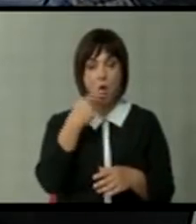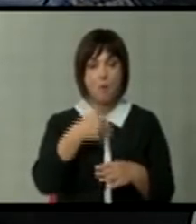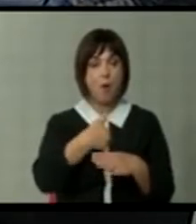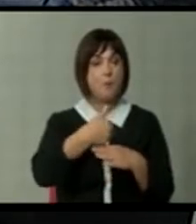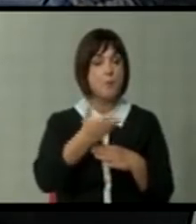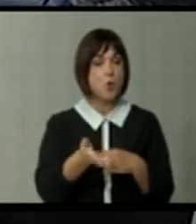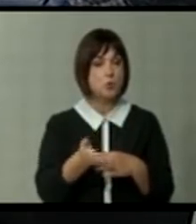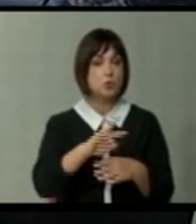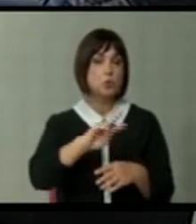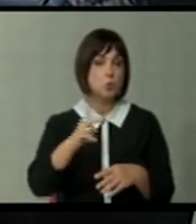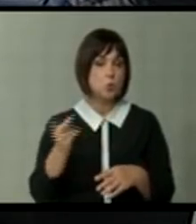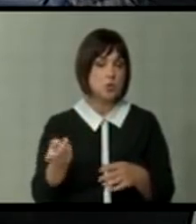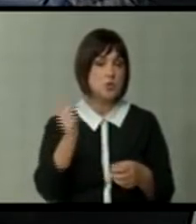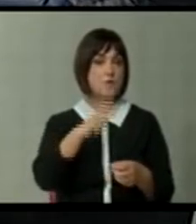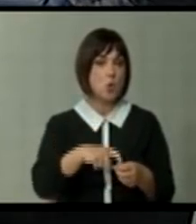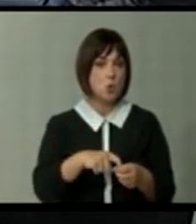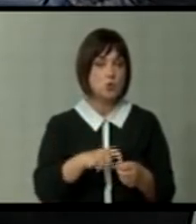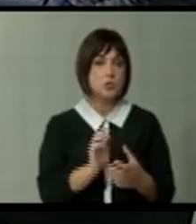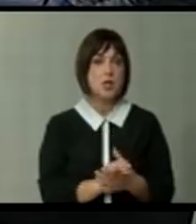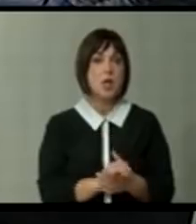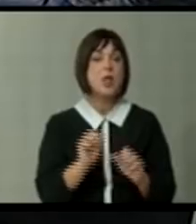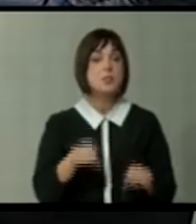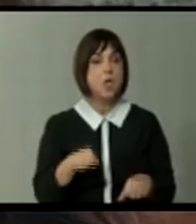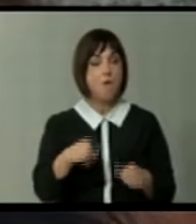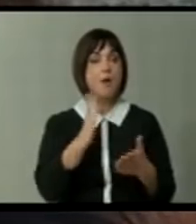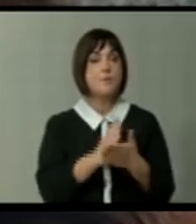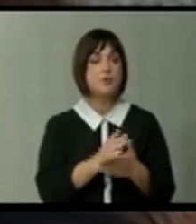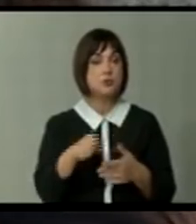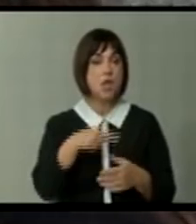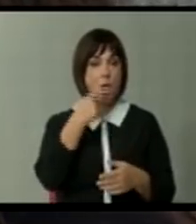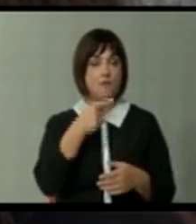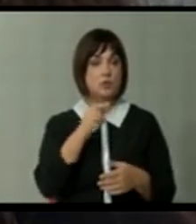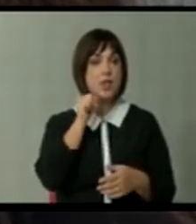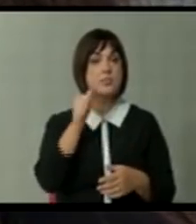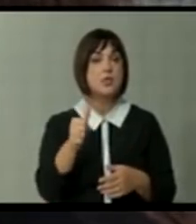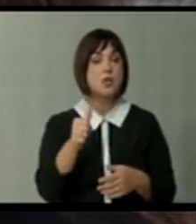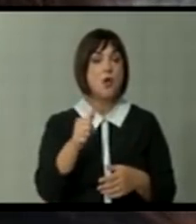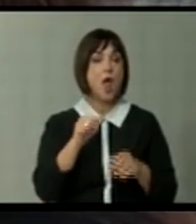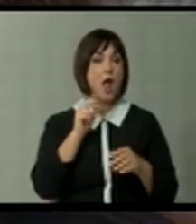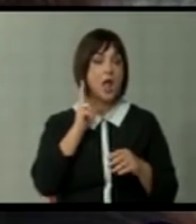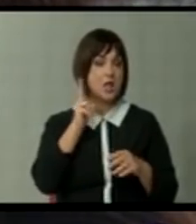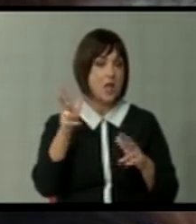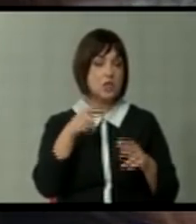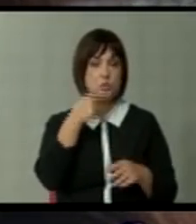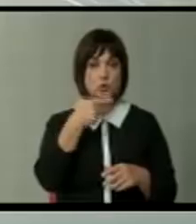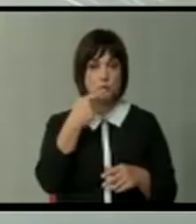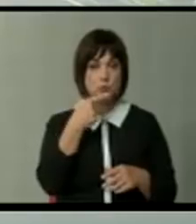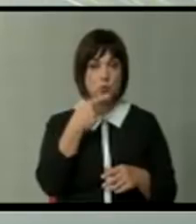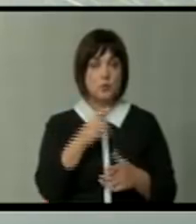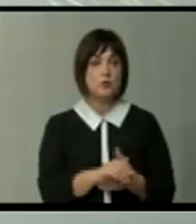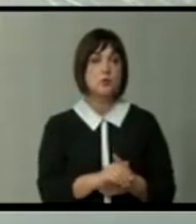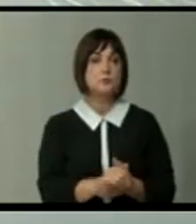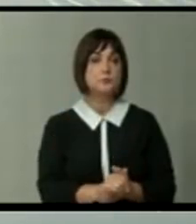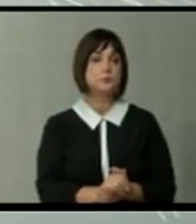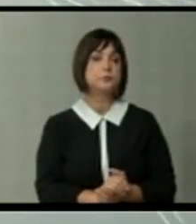па сега кој другите да се вклучат. Да, тоа беше на те за која што деновивет власно се заговараше и за која што